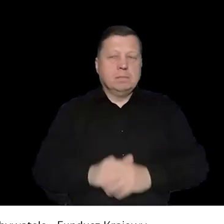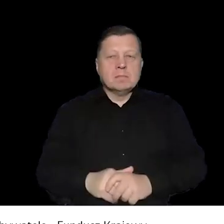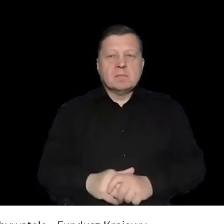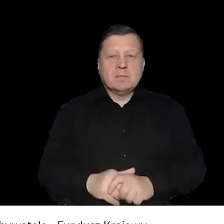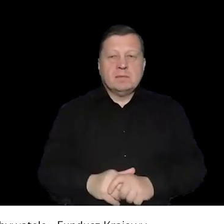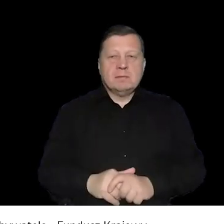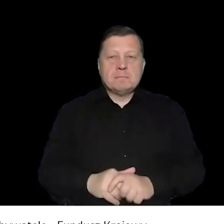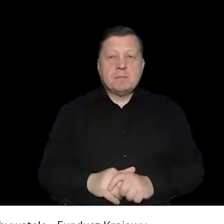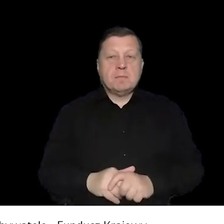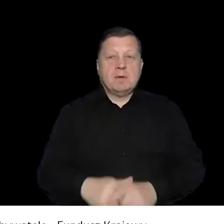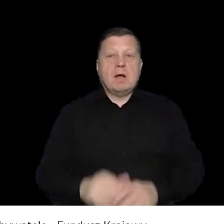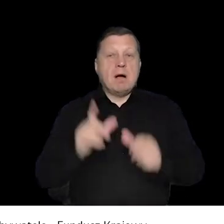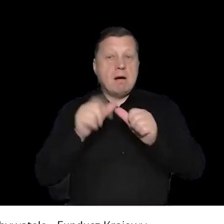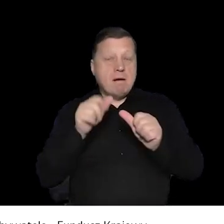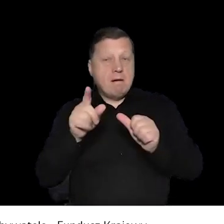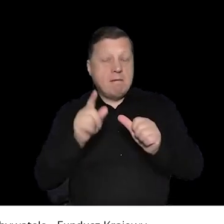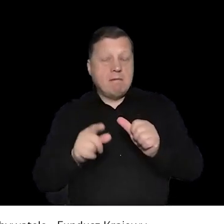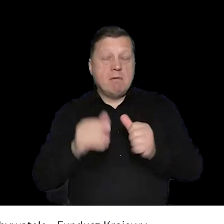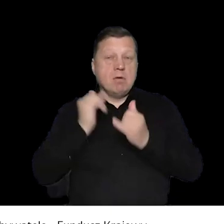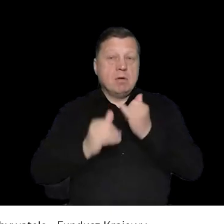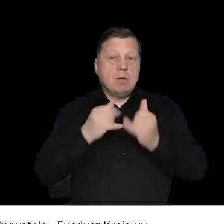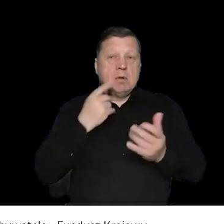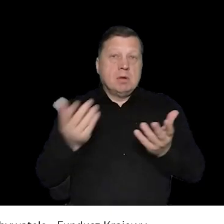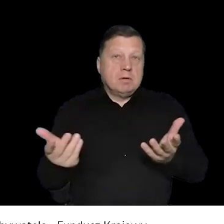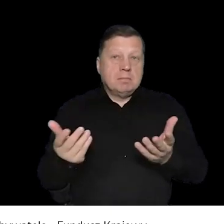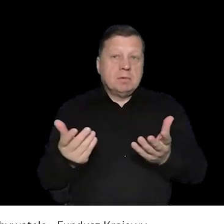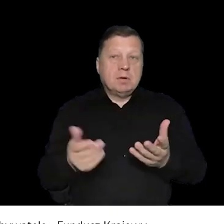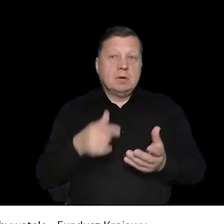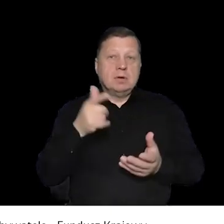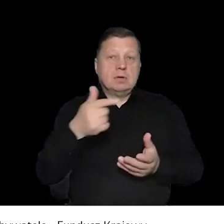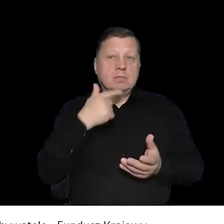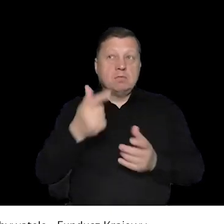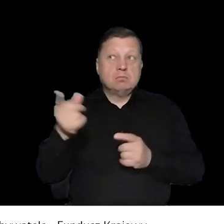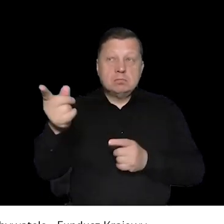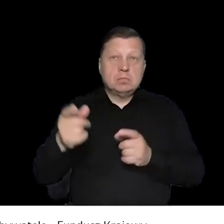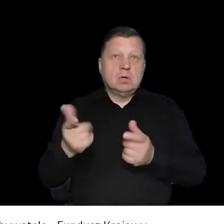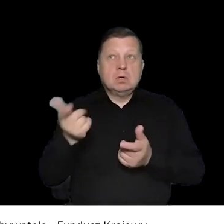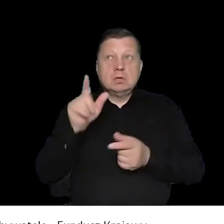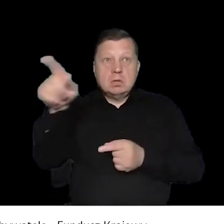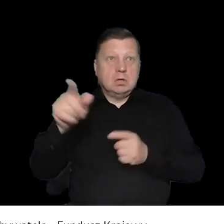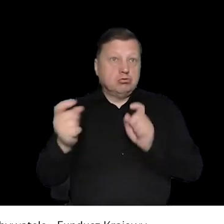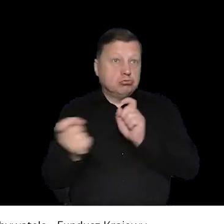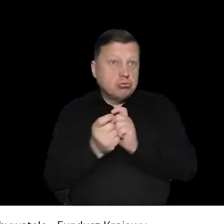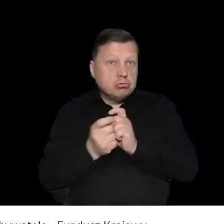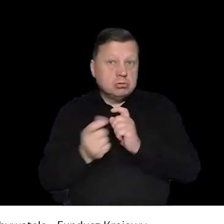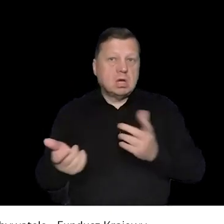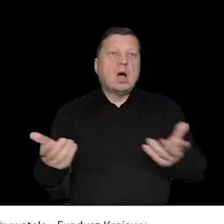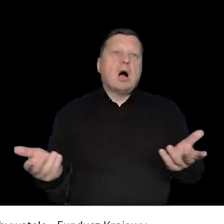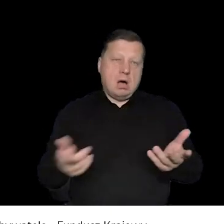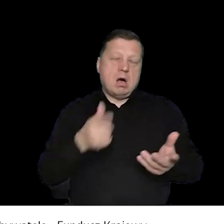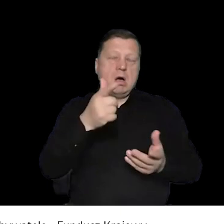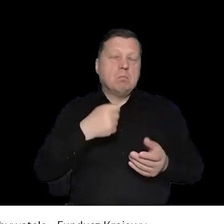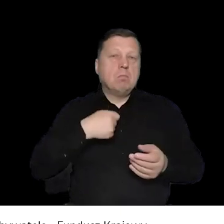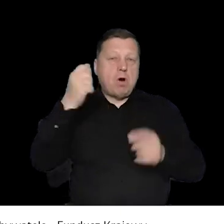ustroju, do danej decyzji, jakby wyżej podstawowej, że tak to ujmę, nie wiem, jak to ująć. A jeżeli to jest